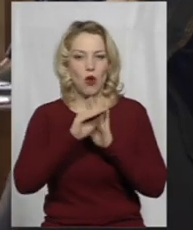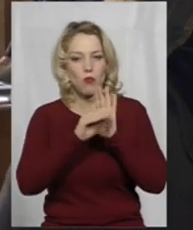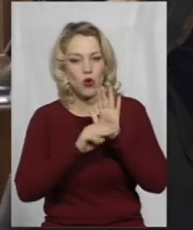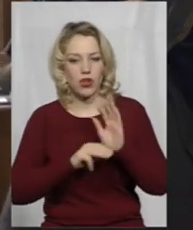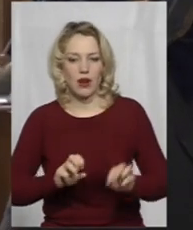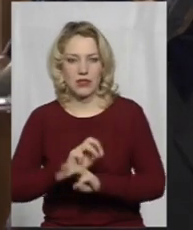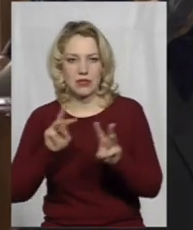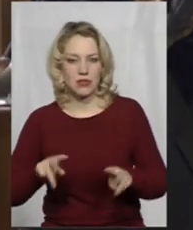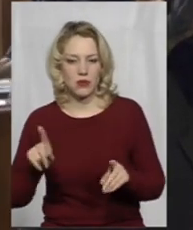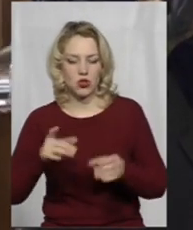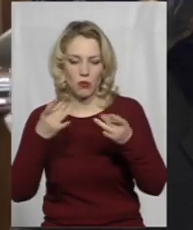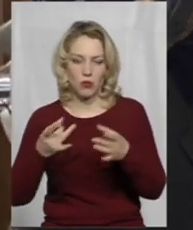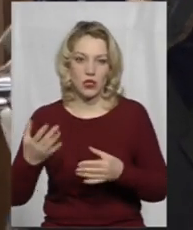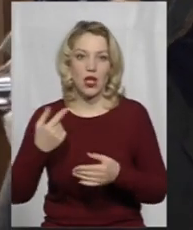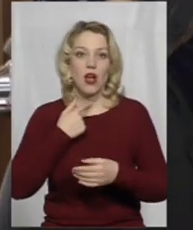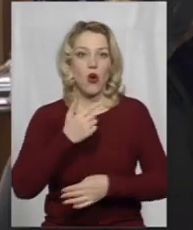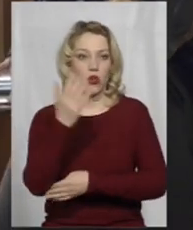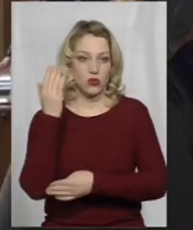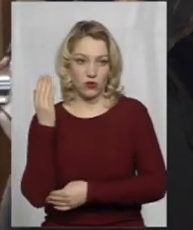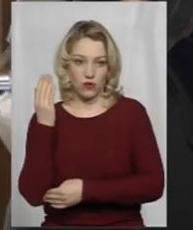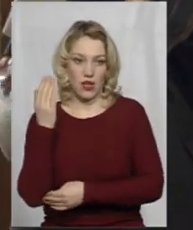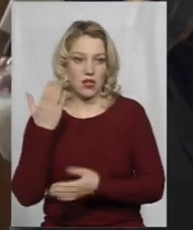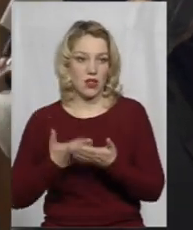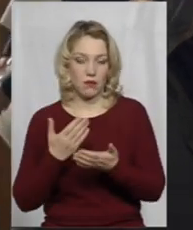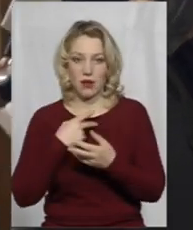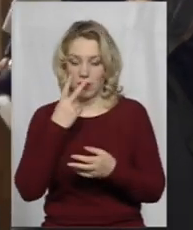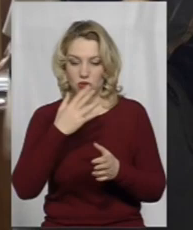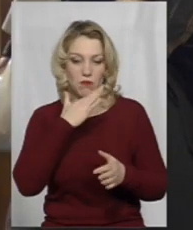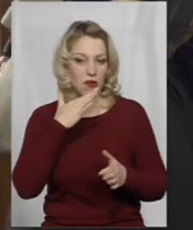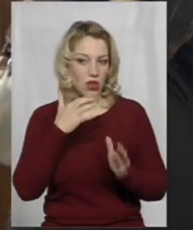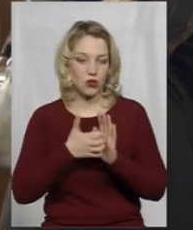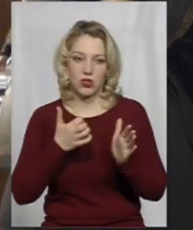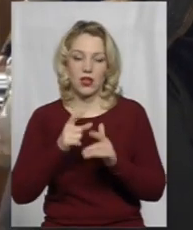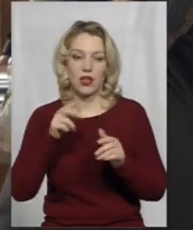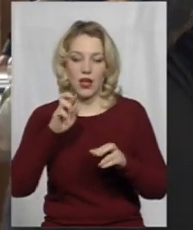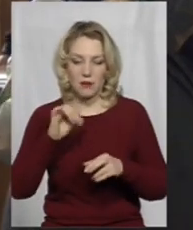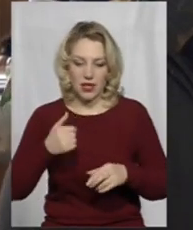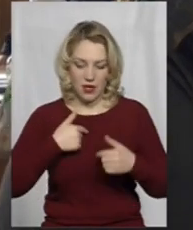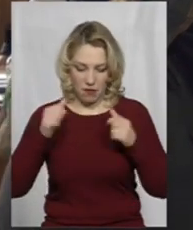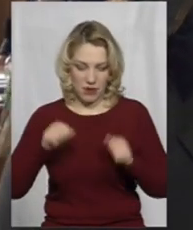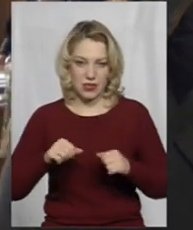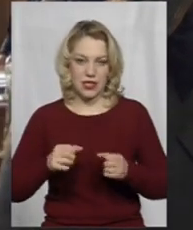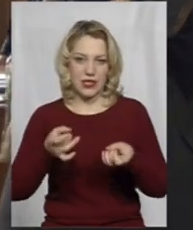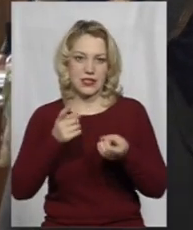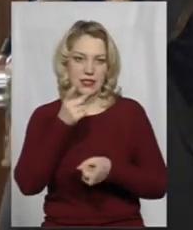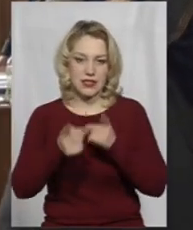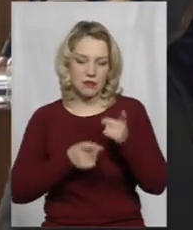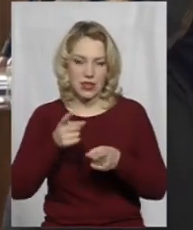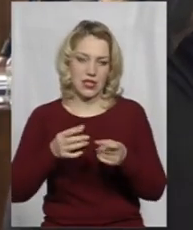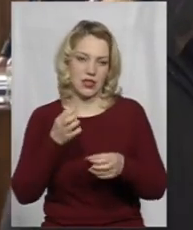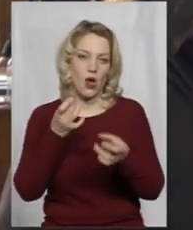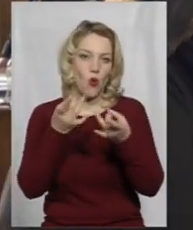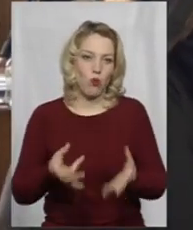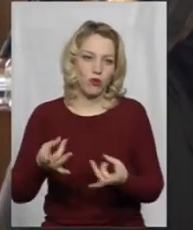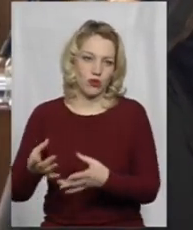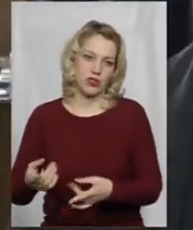це упростити. Навіть голосування. Я, наприклад, бачу багато недоліків, які я міг би змінити, упростити і зробити більш ефективною,